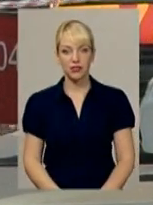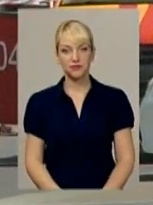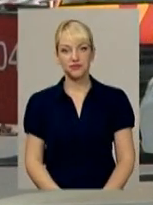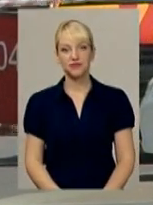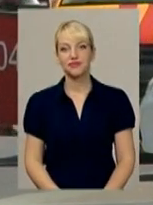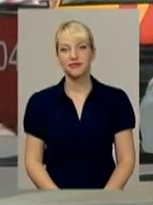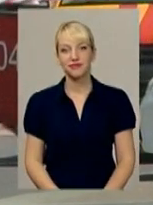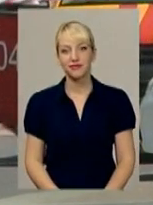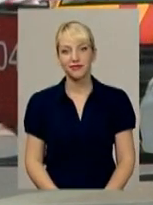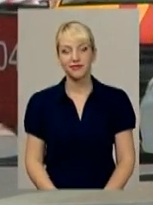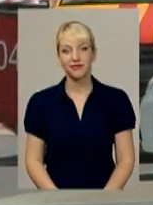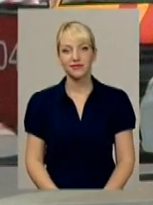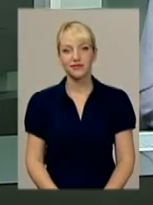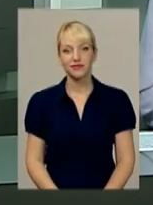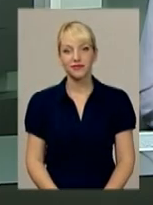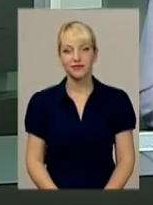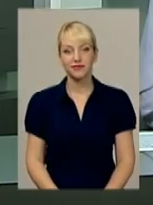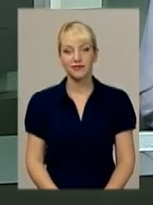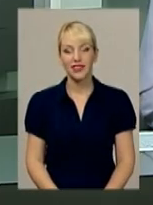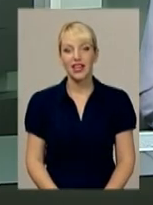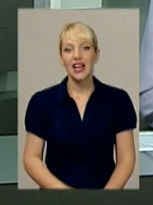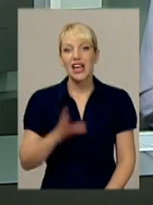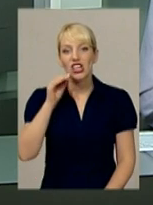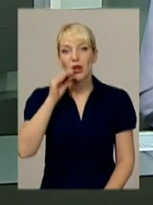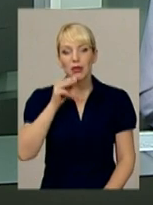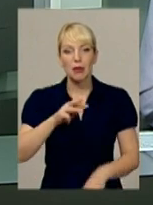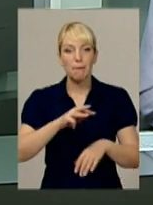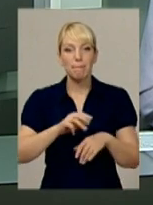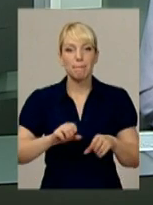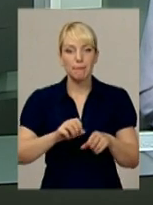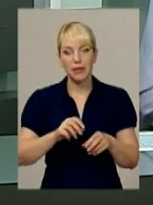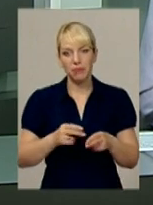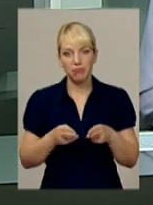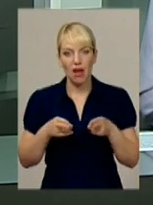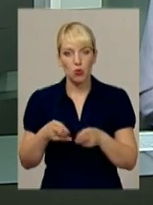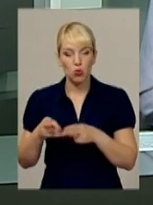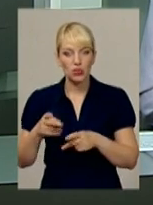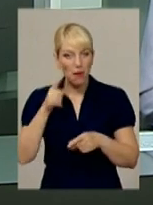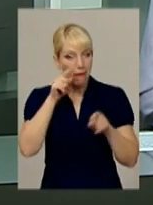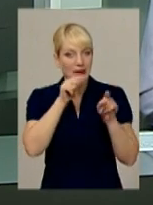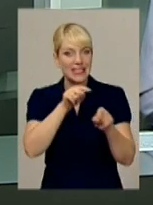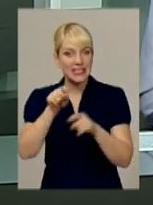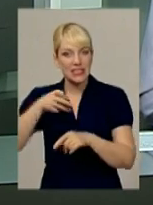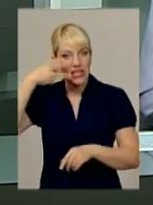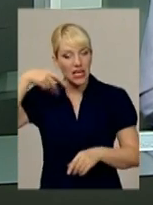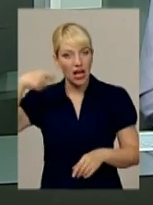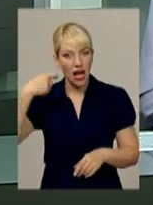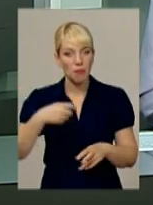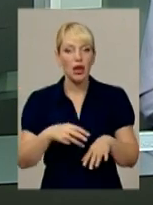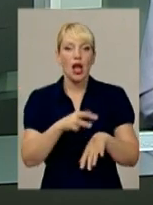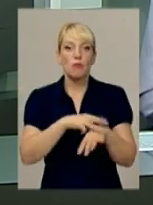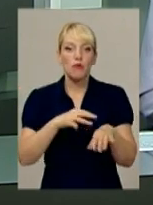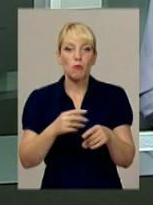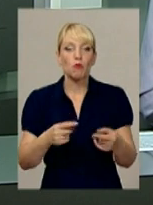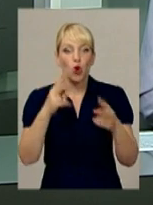інформаційного випуску. Шепетівські правопорушники під прицілом відеокамер. Правоохоронці проаналізували, де саме